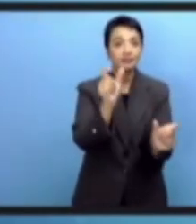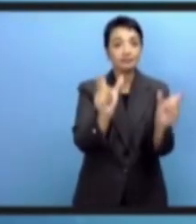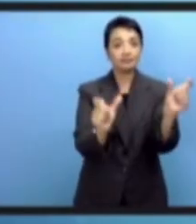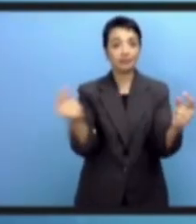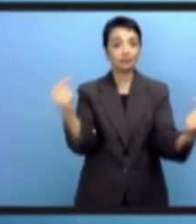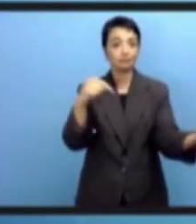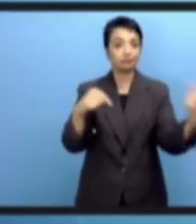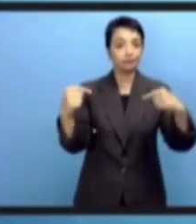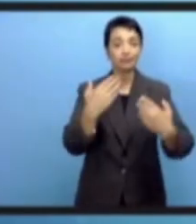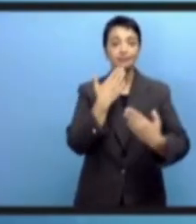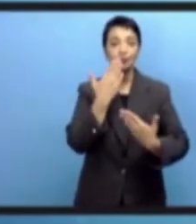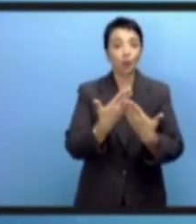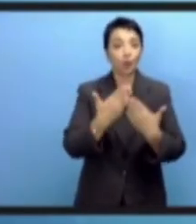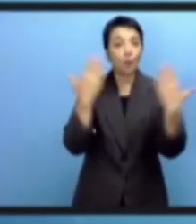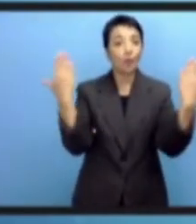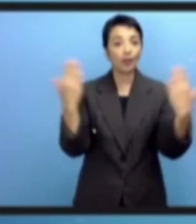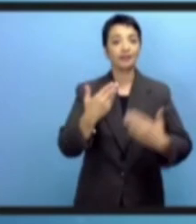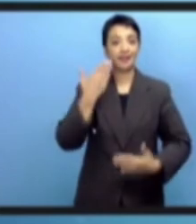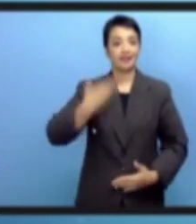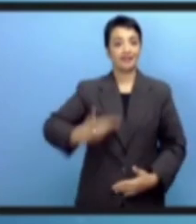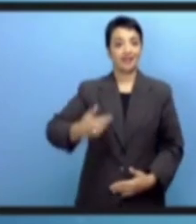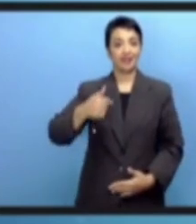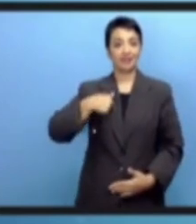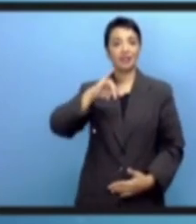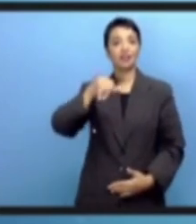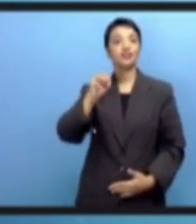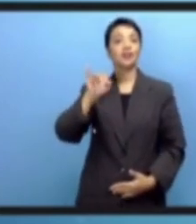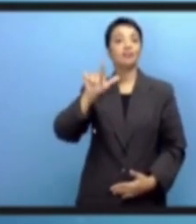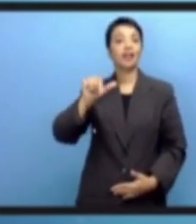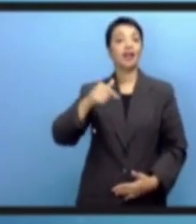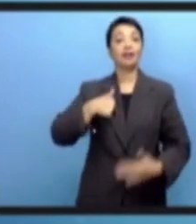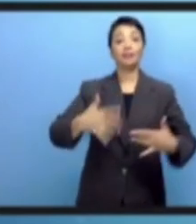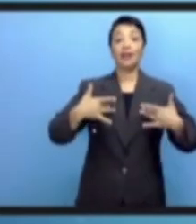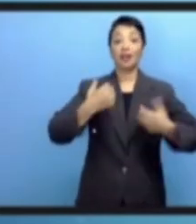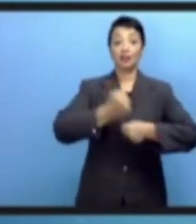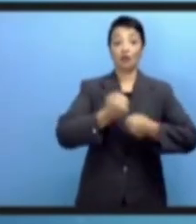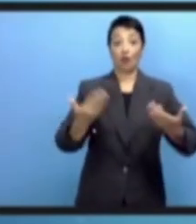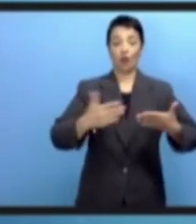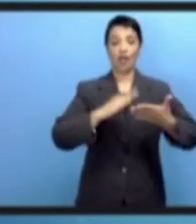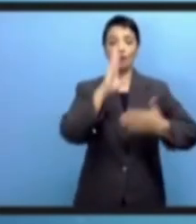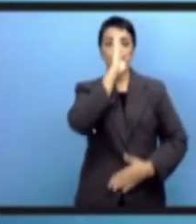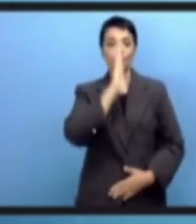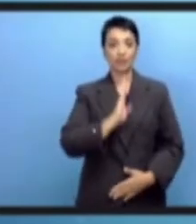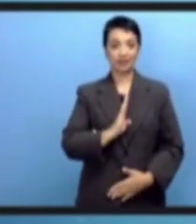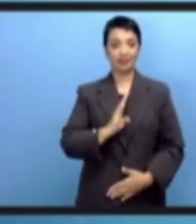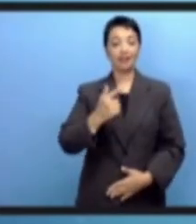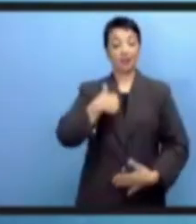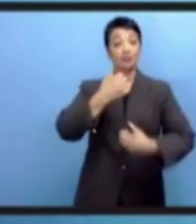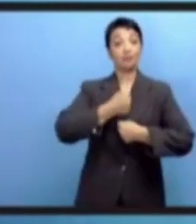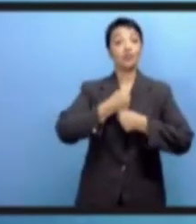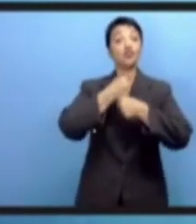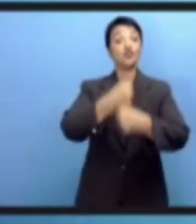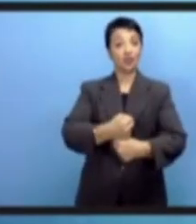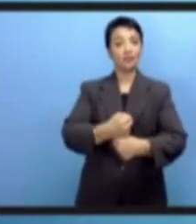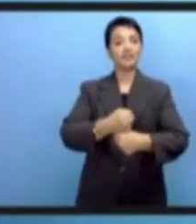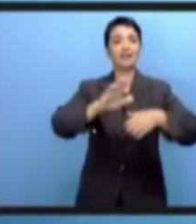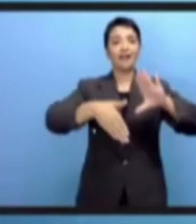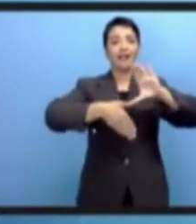IGF. Всех приветствую. Меня зовут Джамила Ментурини. Я из Бразилии. И сегодня я